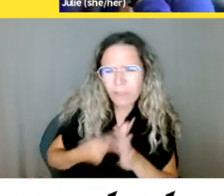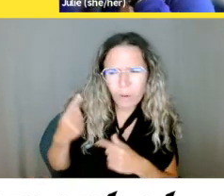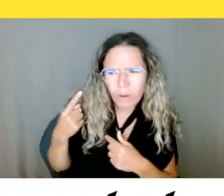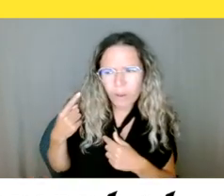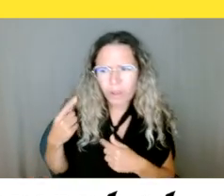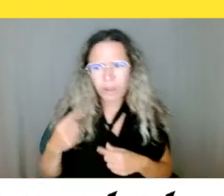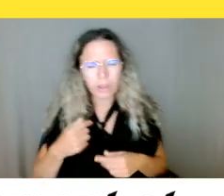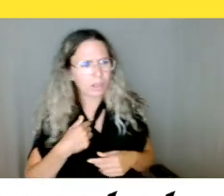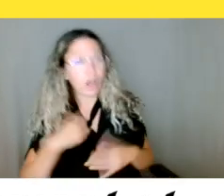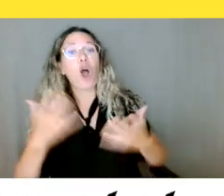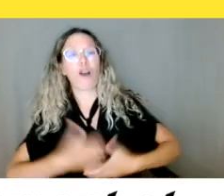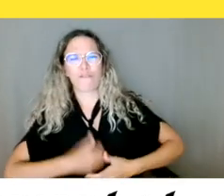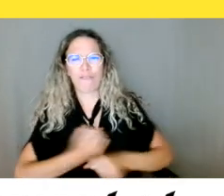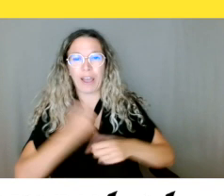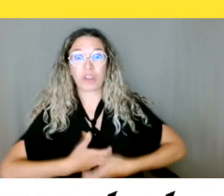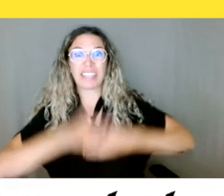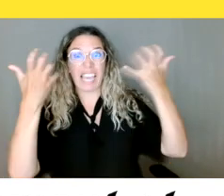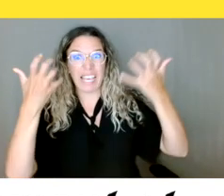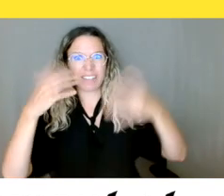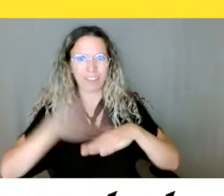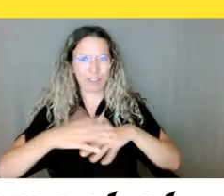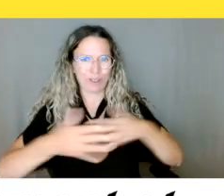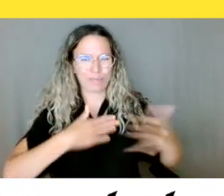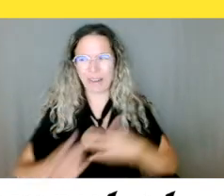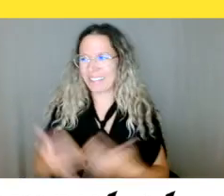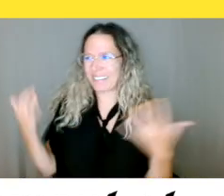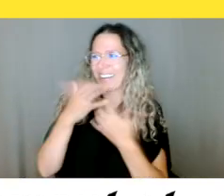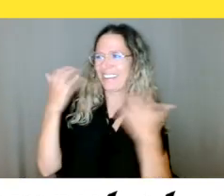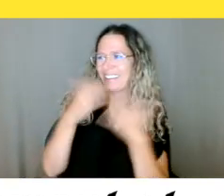Thérène, je ne pas si vous essayez de nous parler, mais votre micro est fermé.